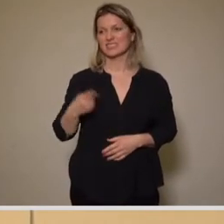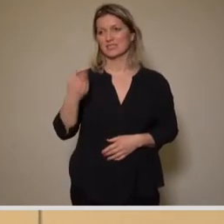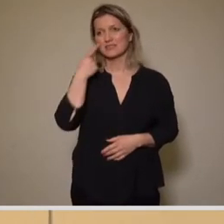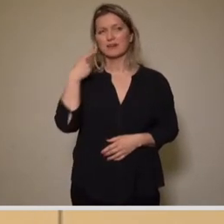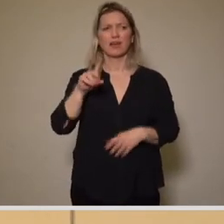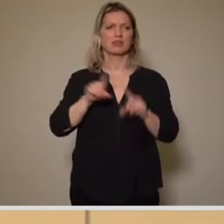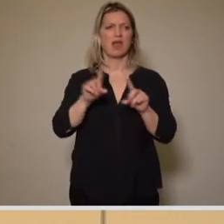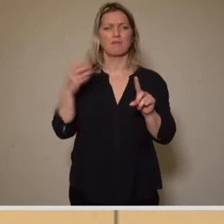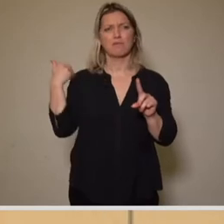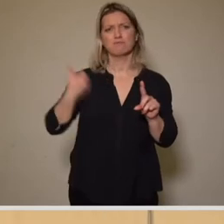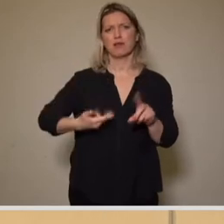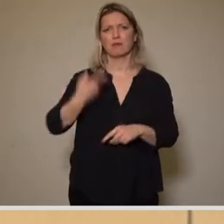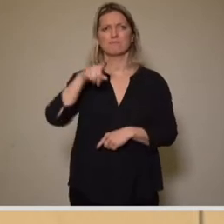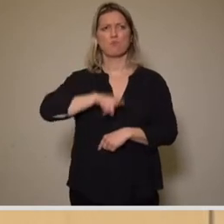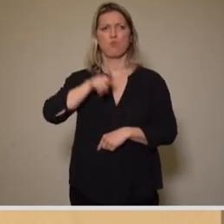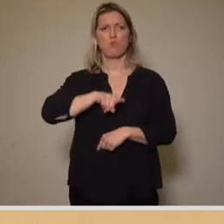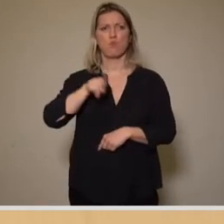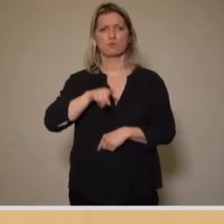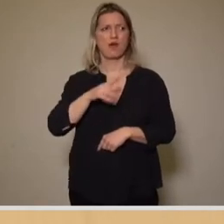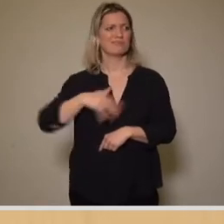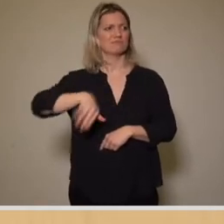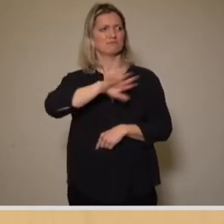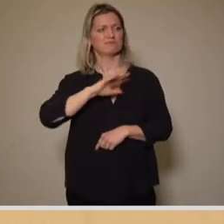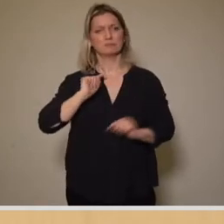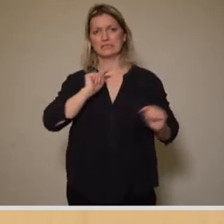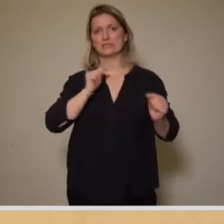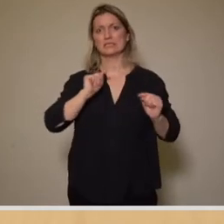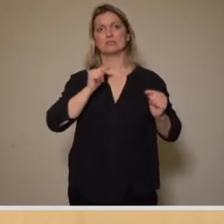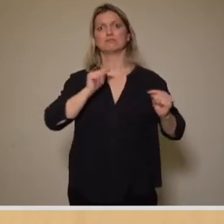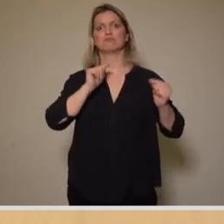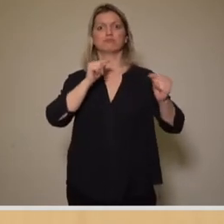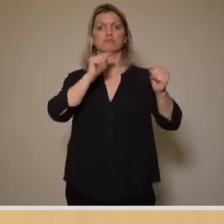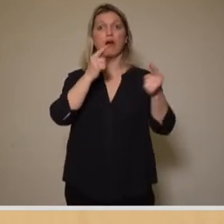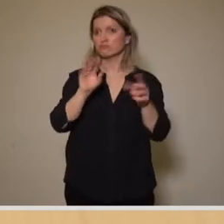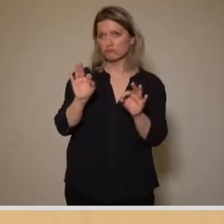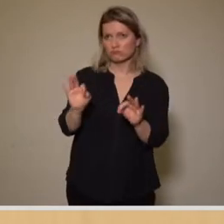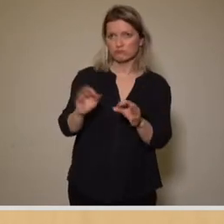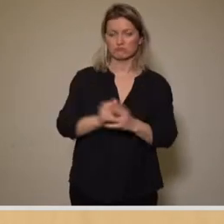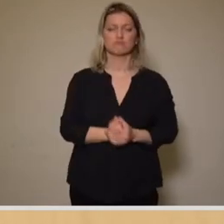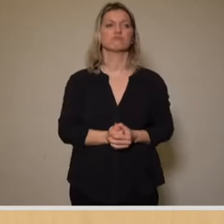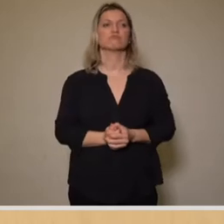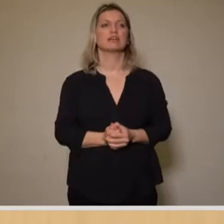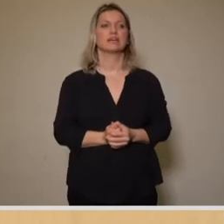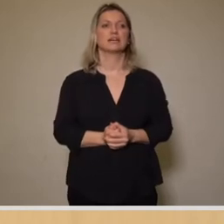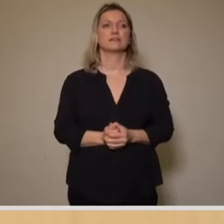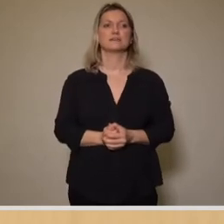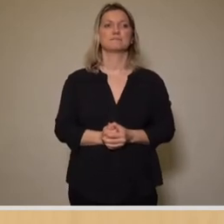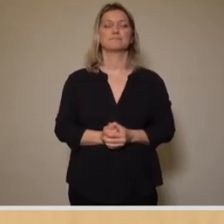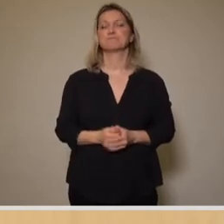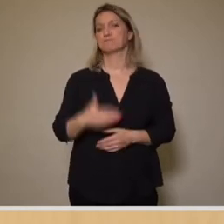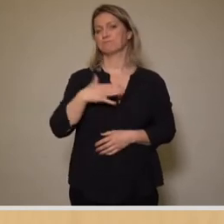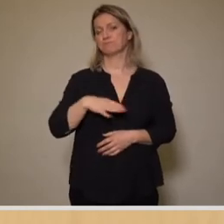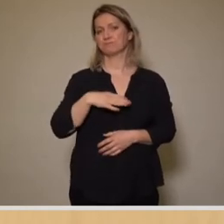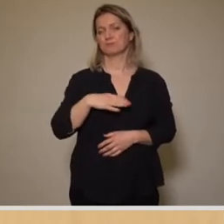Monaten hier im Rat wieder deutlich intensiver auch begleitet. Das finde ich gut. Und ich möchte gerne drei